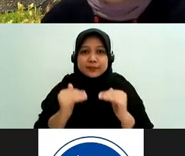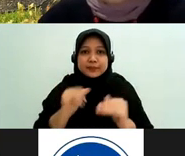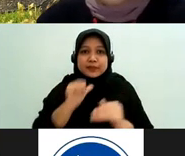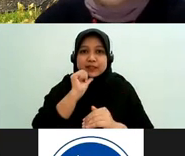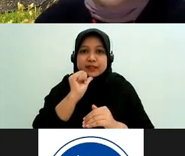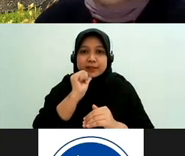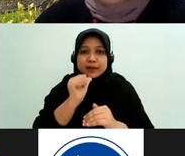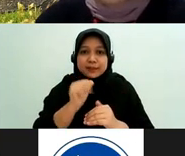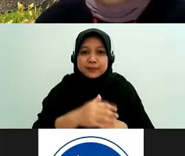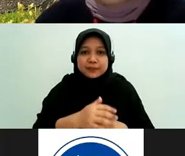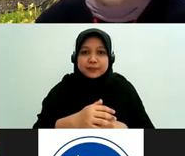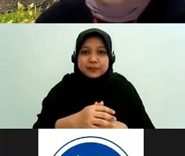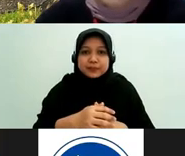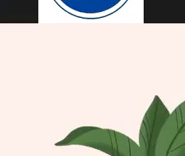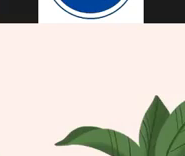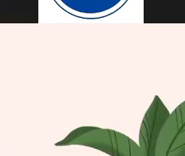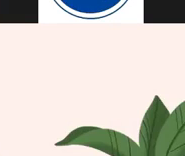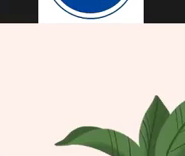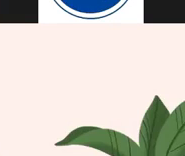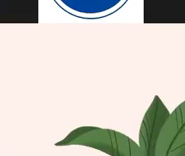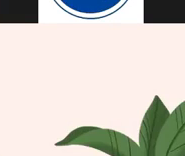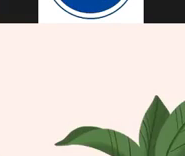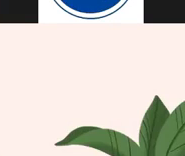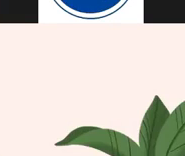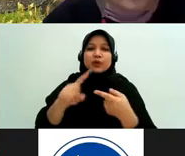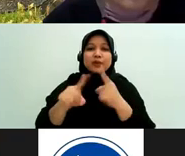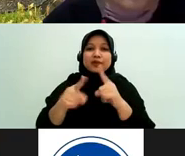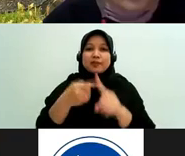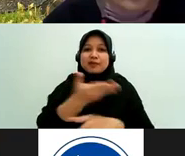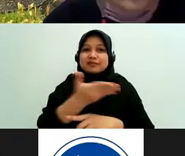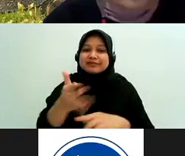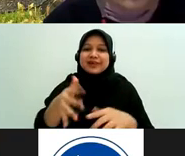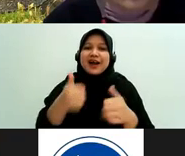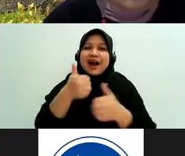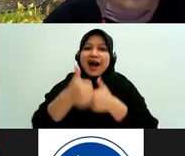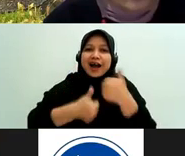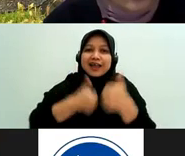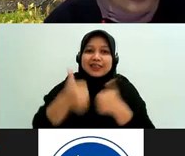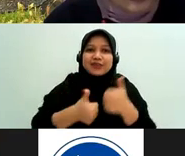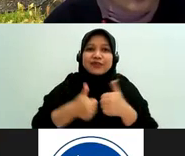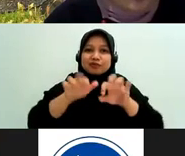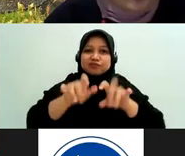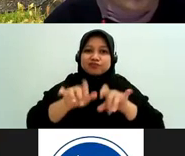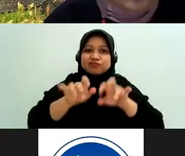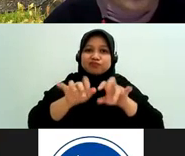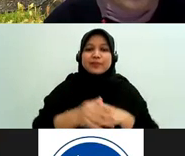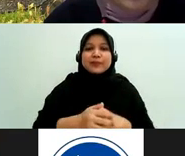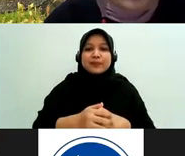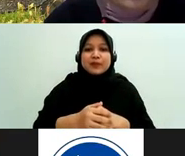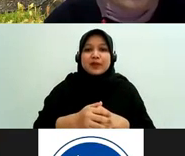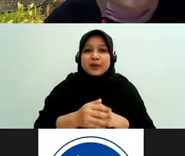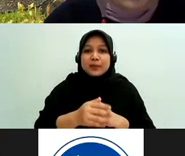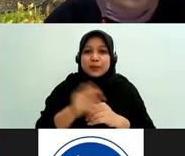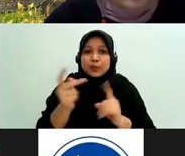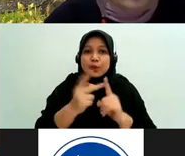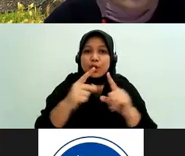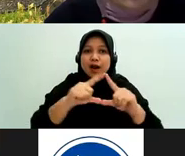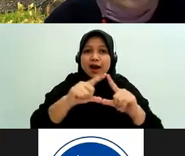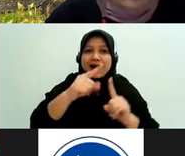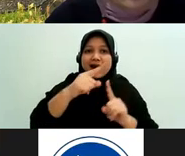wah luar biasa ini teman-teman partisipasinya aktif banget ada Mbak Harta Mining tujuan